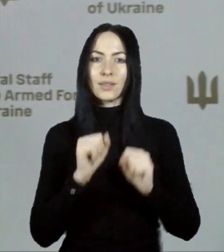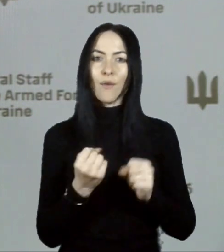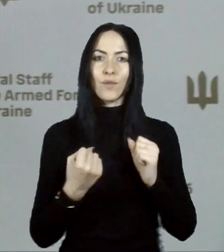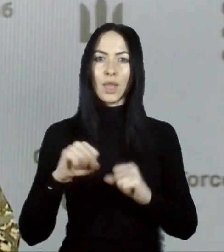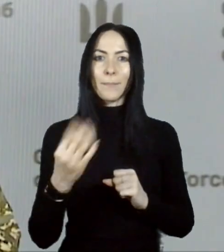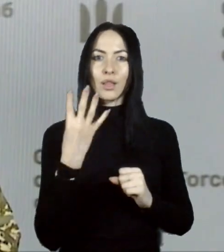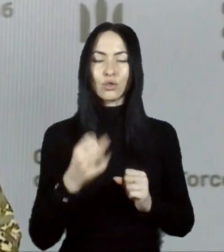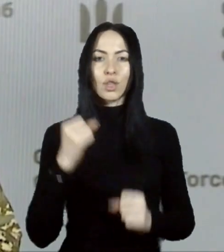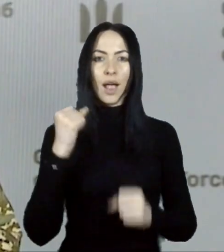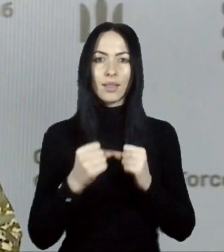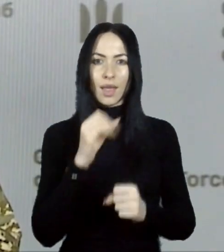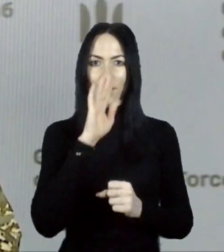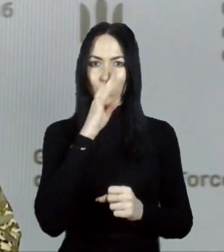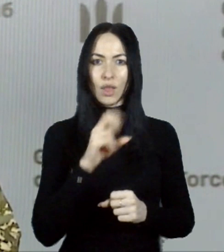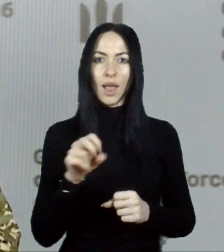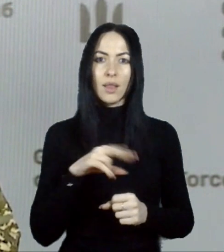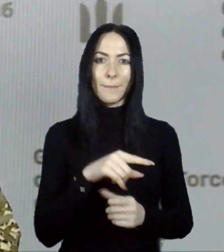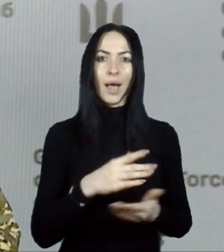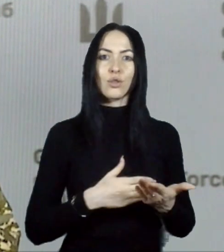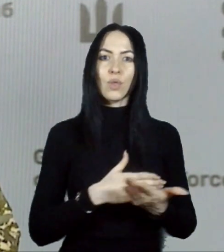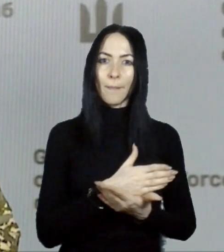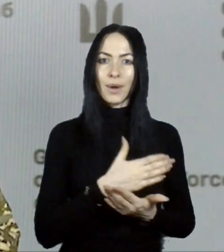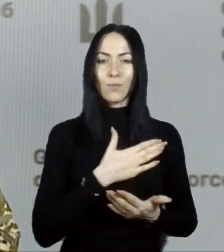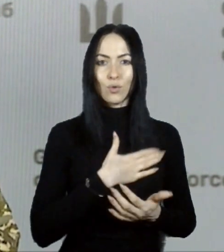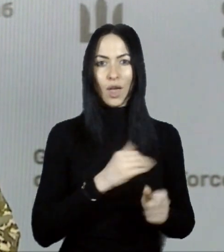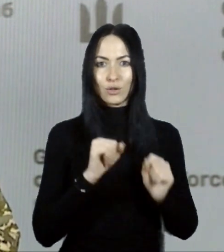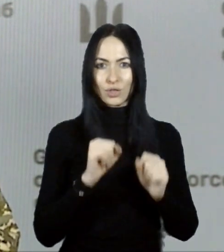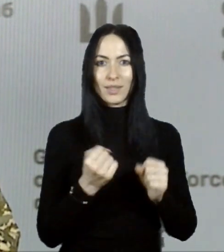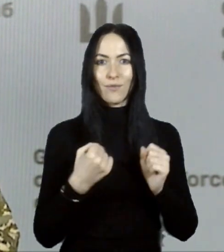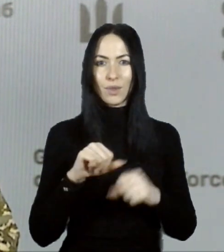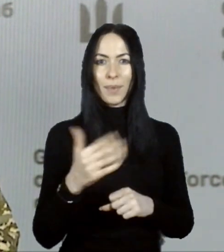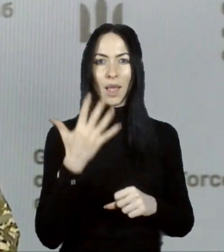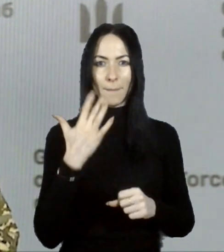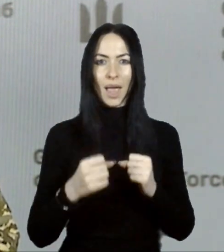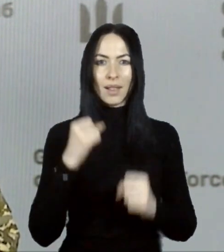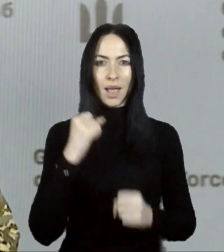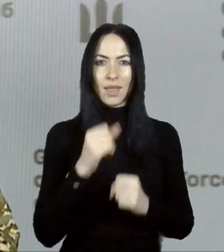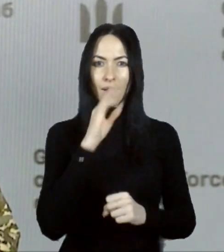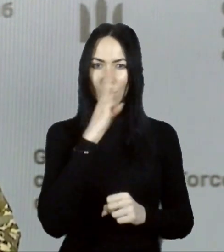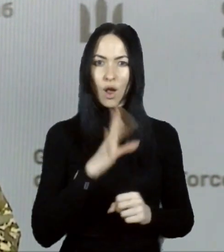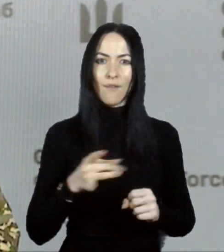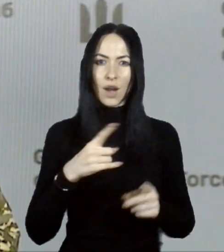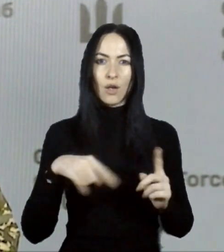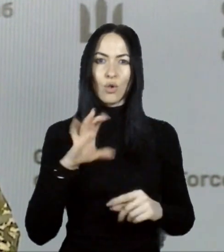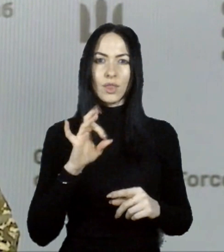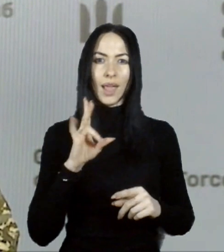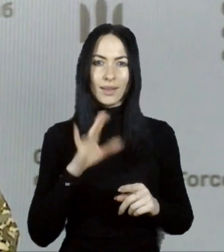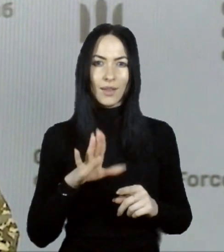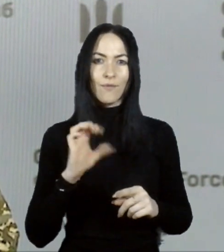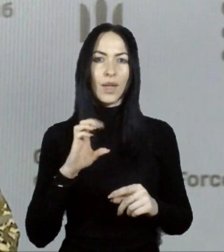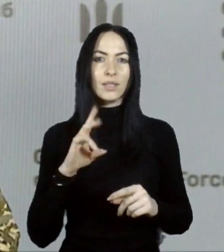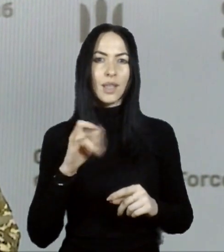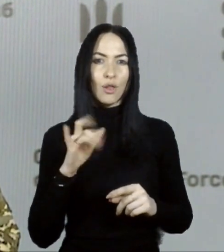атаки ворога. На Лиманському напрямку наші захисники відбили 5 атак ворога. В районах Тернів, Веселого,